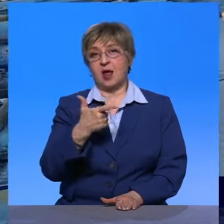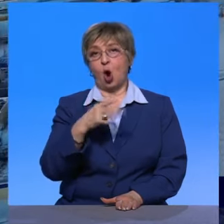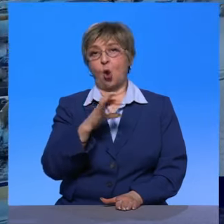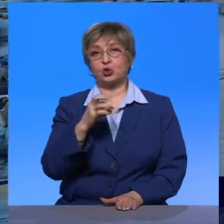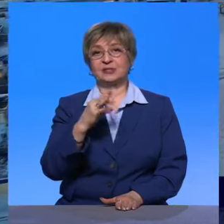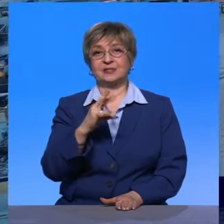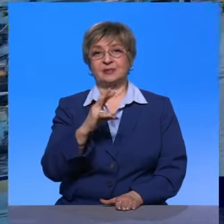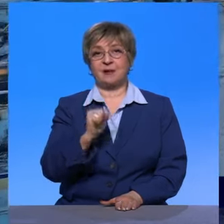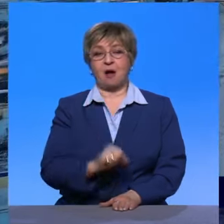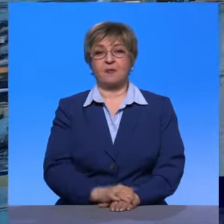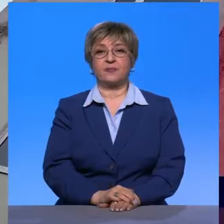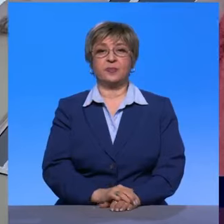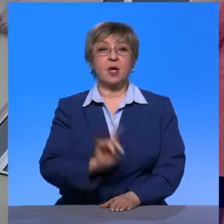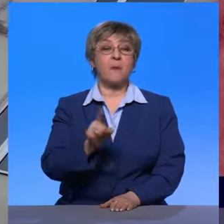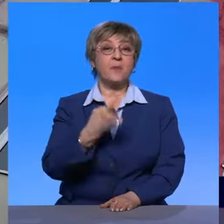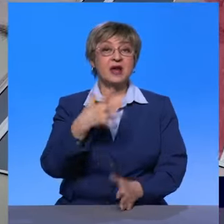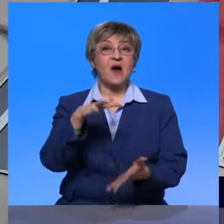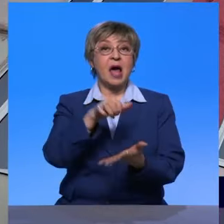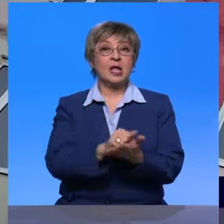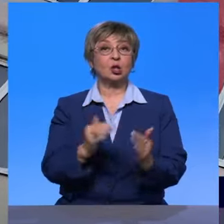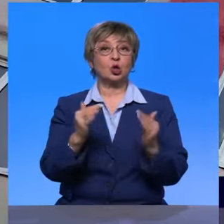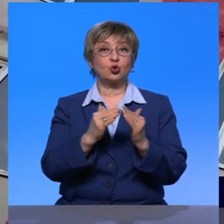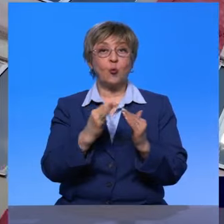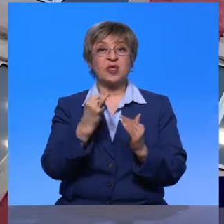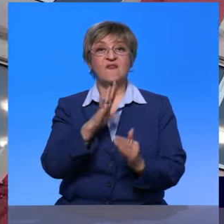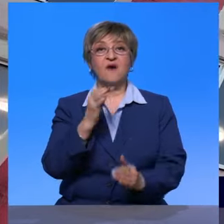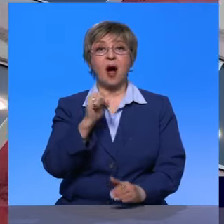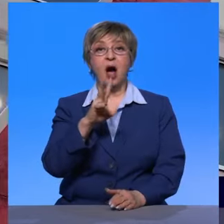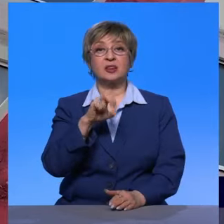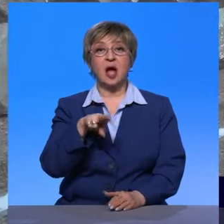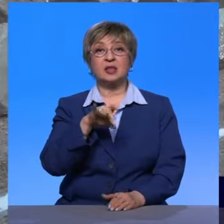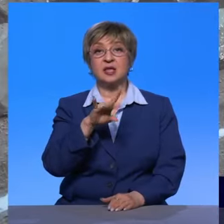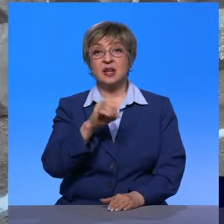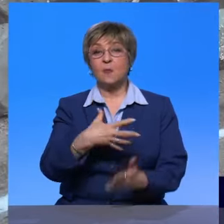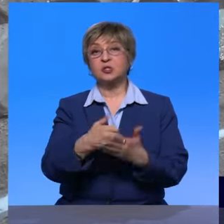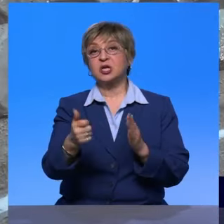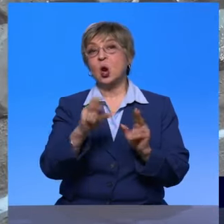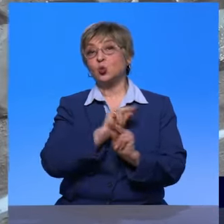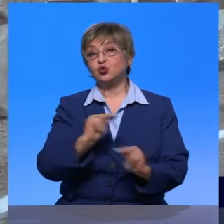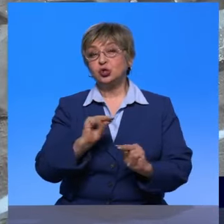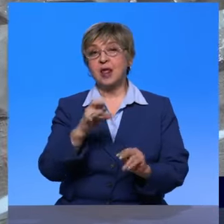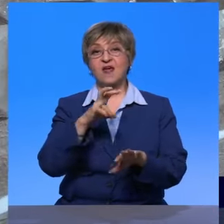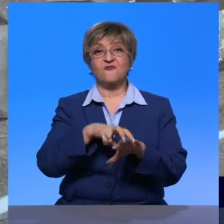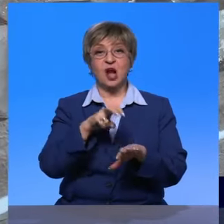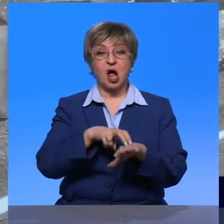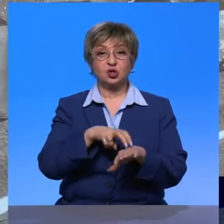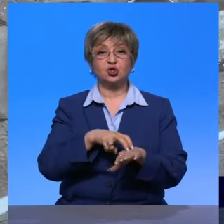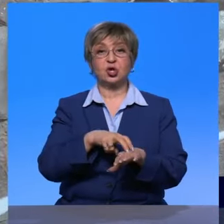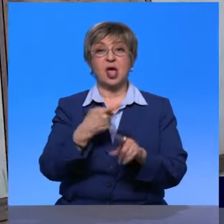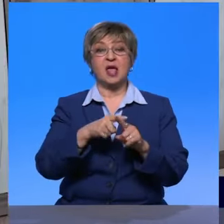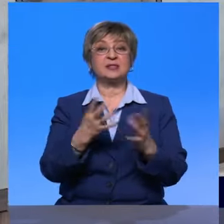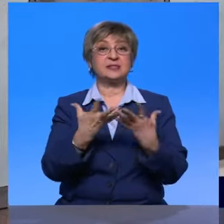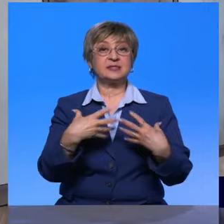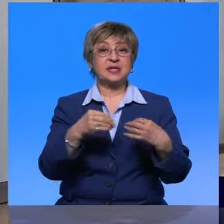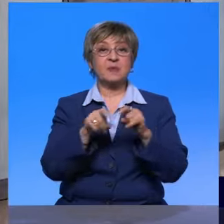Первый арендный дом сдали и в Анадыре. Ключи от квартир получили семьи учителей и врачей. В самый северный регион эти семьи переехали